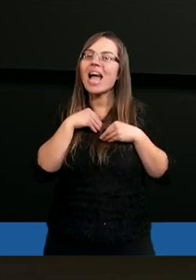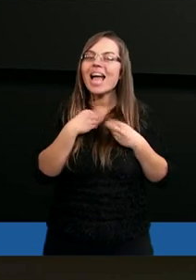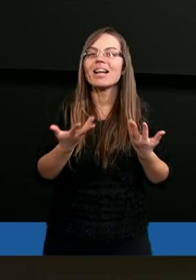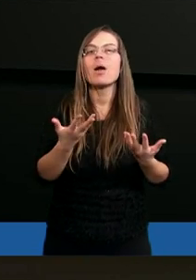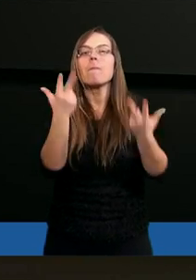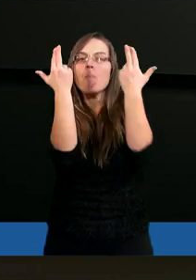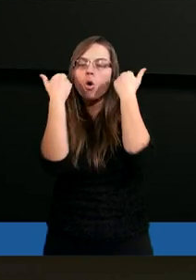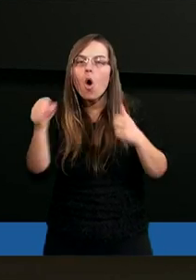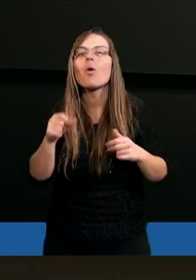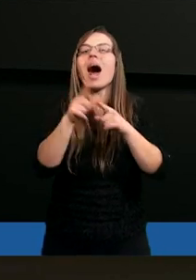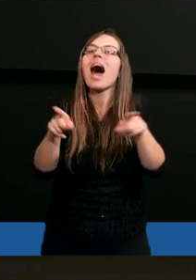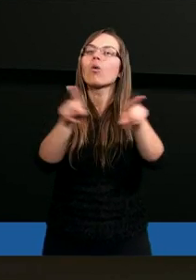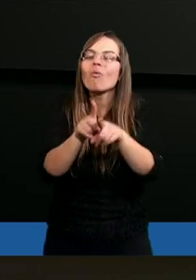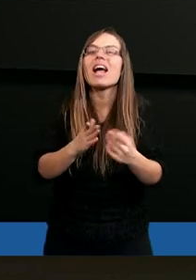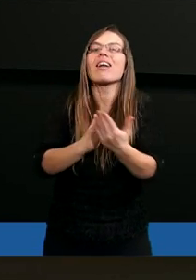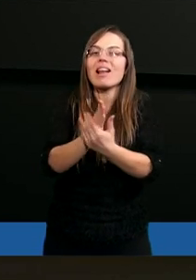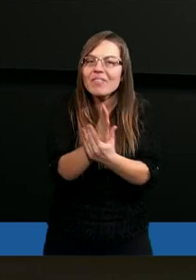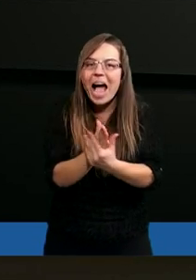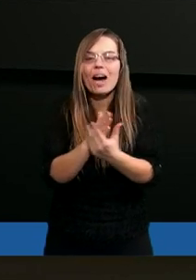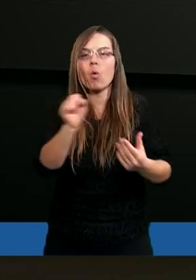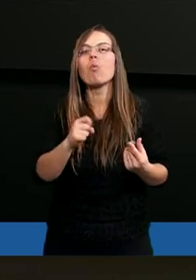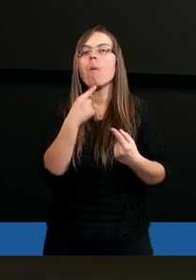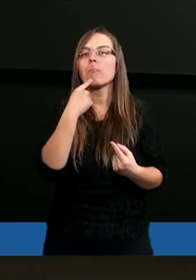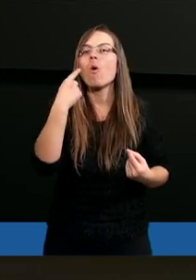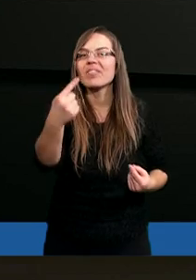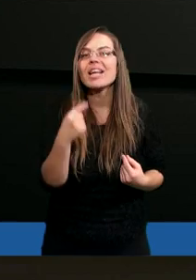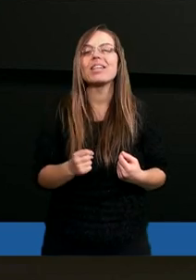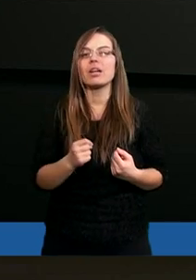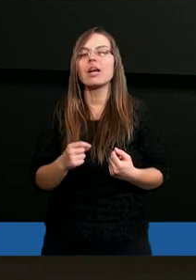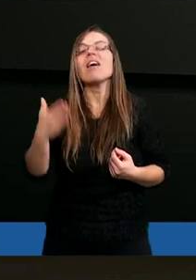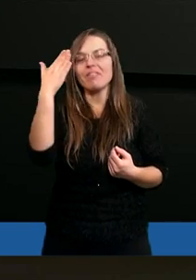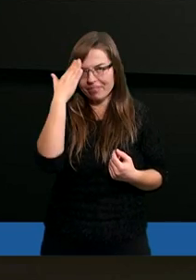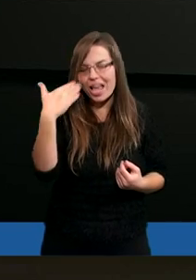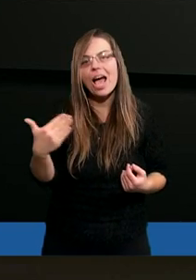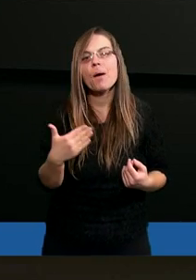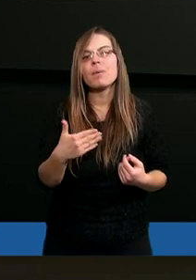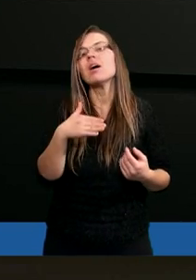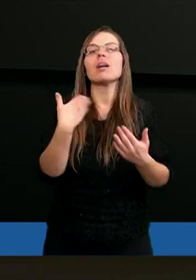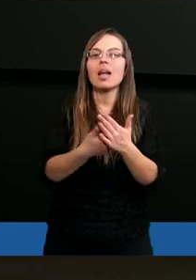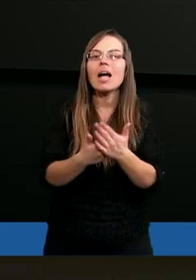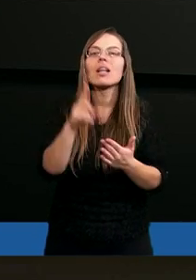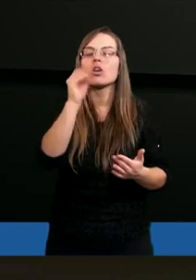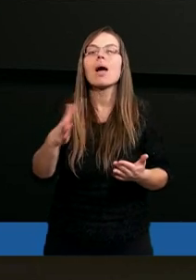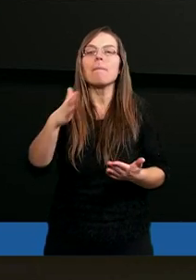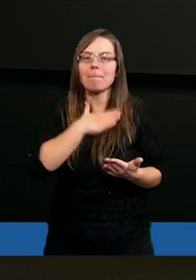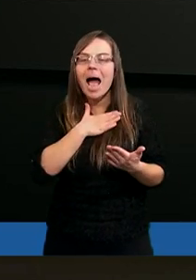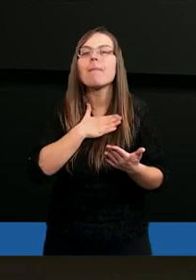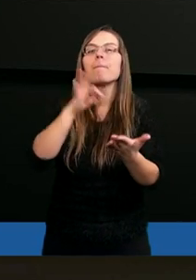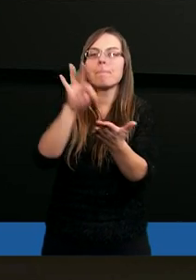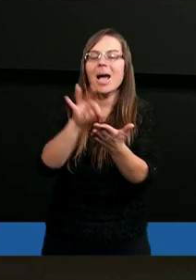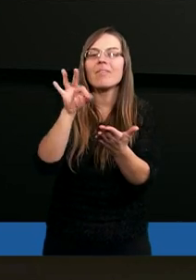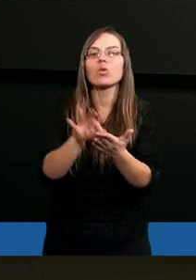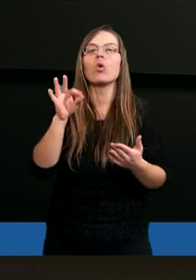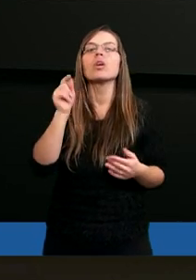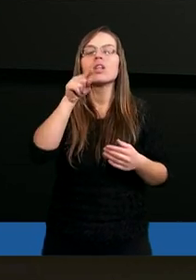przejęciem, pokorą, ale jednocześnie wiarą powiedzieć wiem, dlatego, że tą pewność